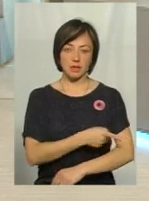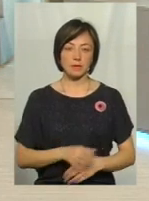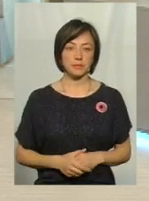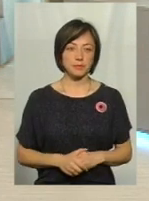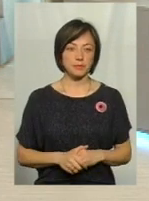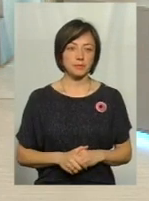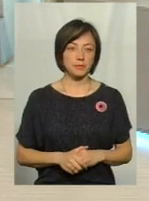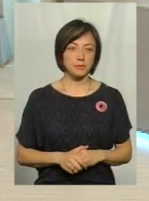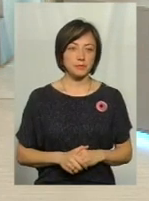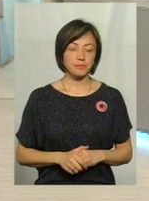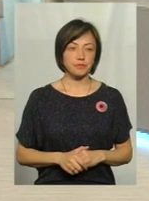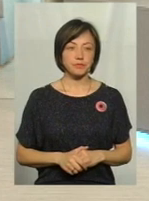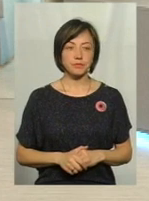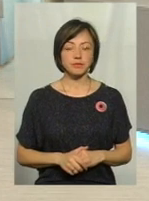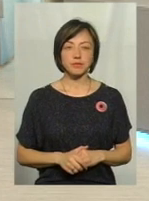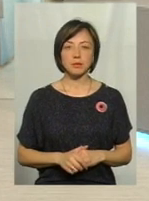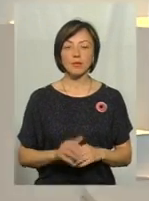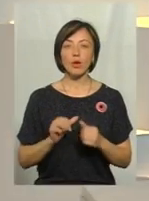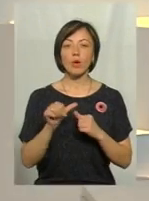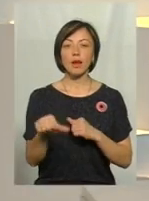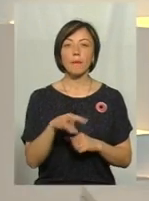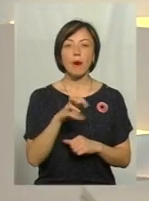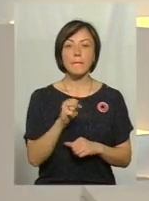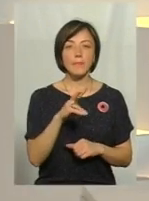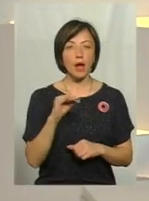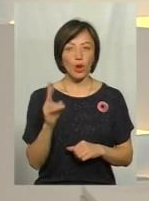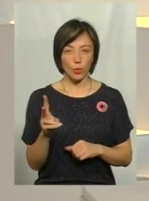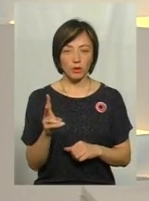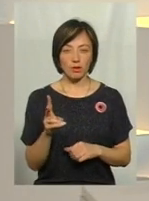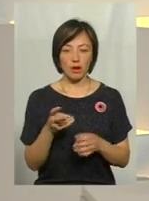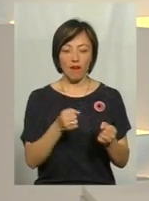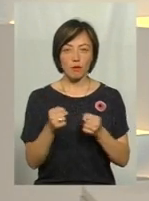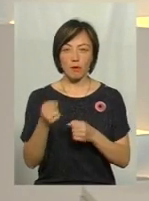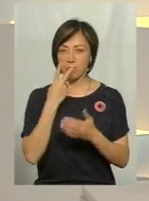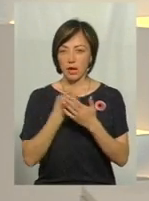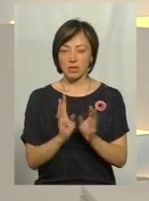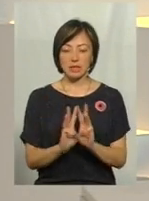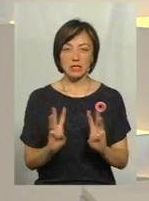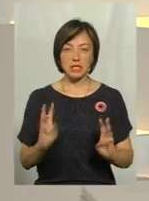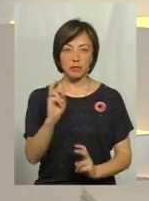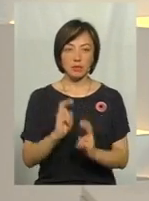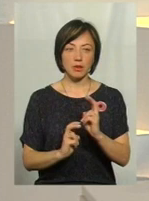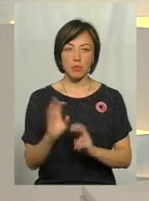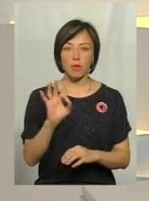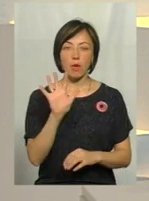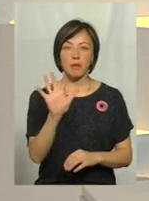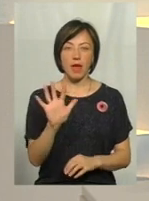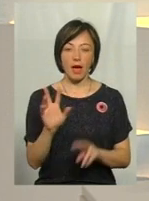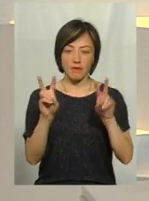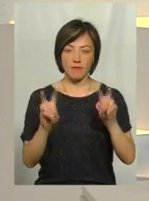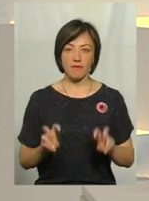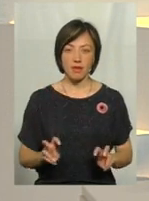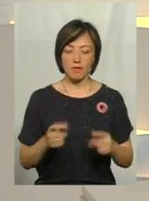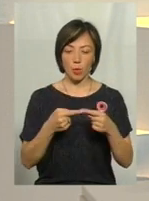імпортозаміщення. От окрім малюка або вулкана, про який ми сьогодні вже з вами говорили, бачу, на сайті підприємства йдеться про п'ять видів продукції